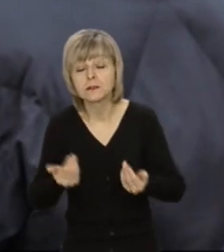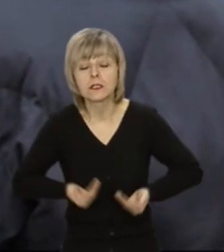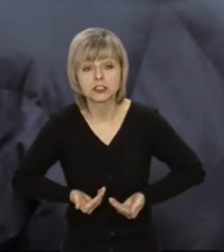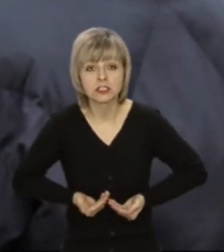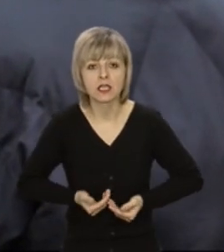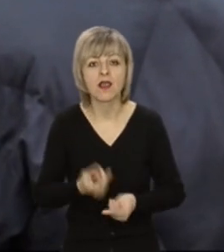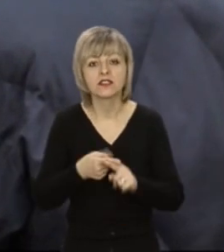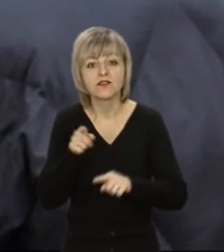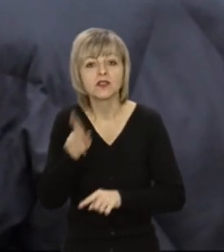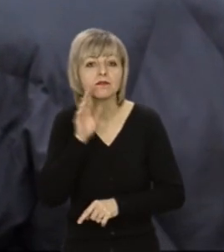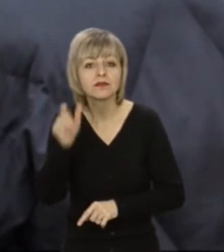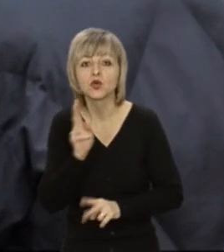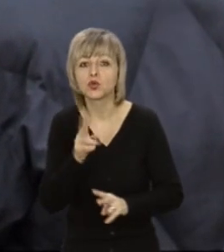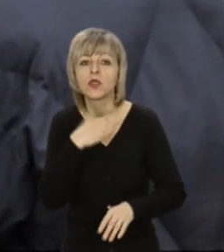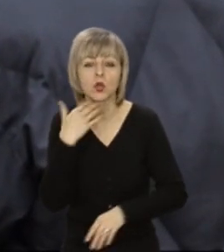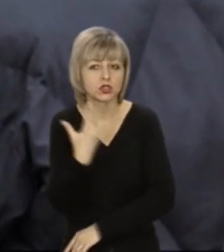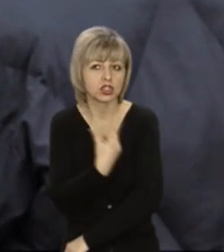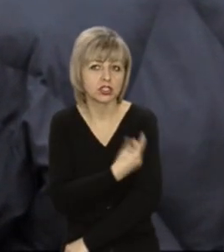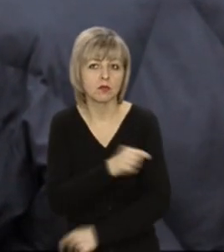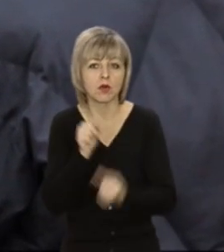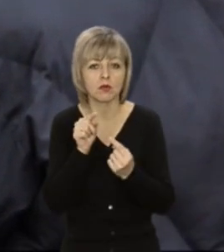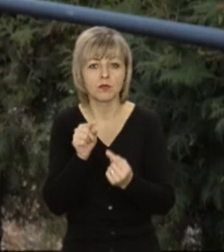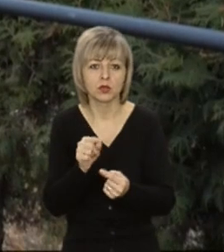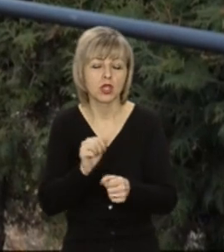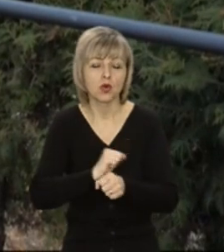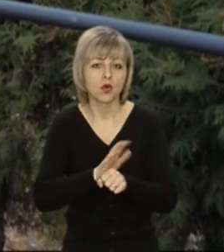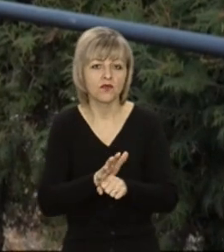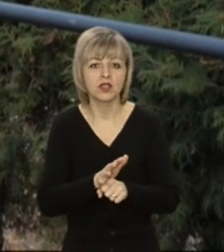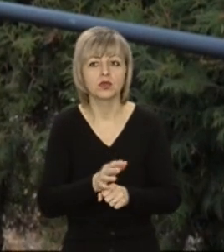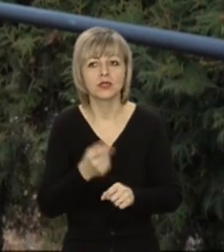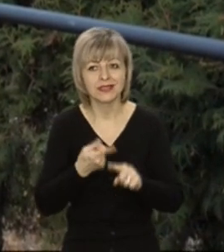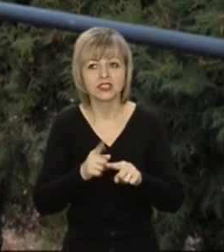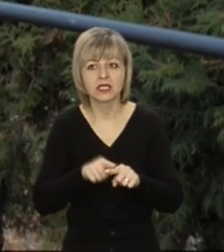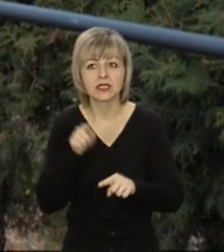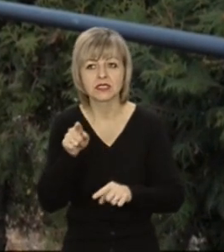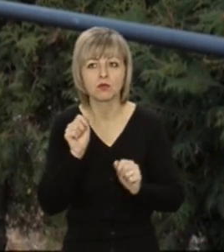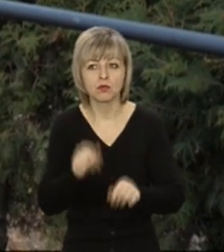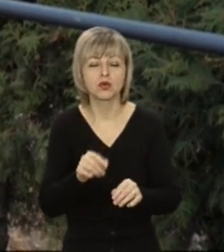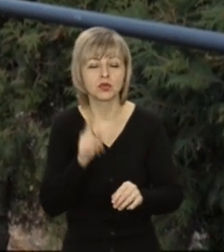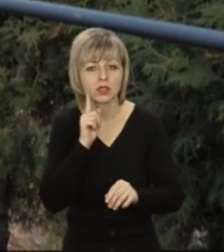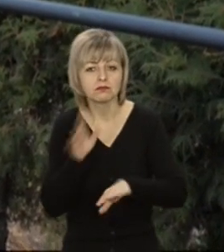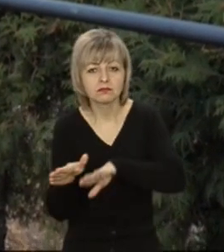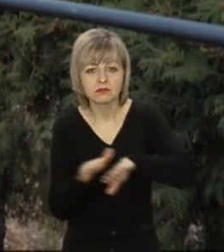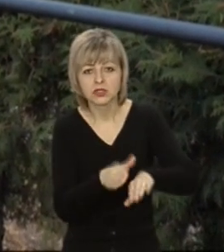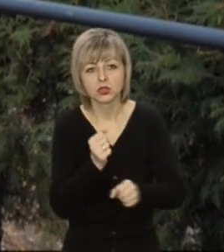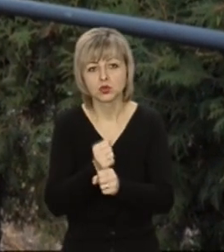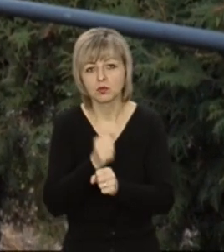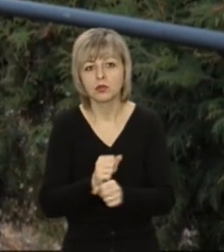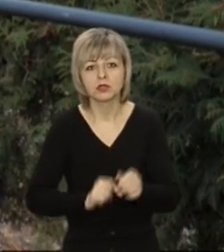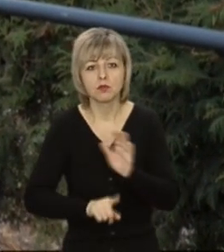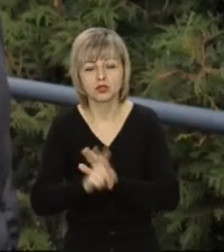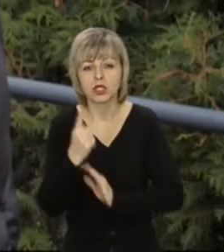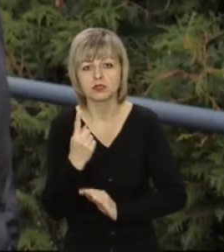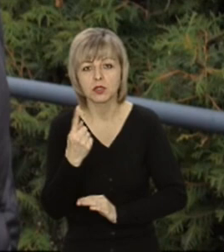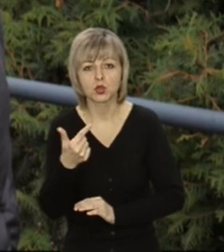з тих громадянок, яка не бажає щеплюватись від ковіду. Саме через це її можуть відсторонити від роботи з 1